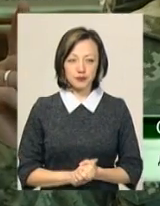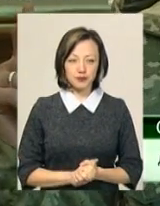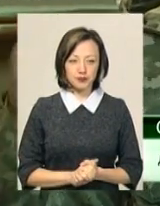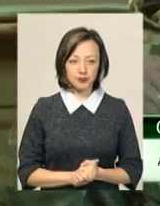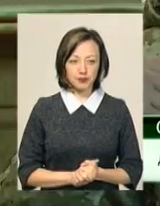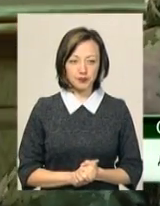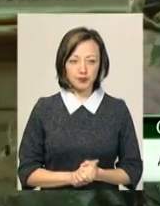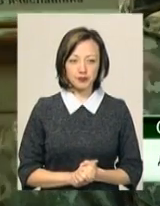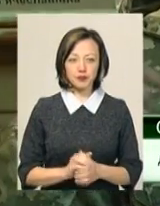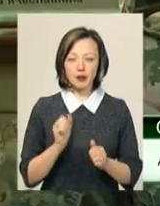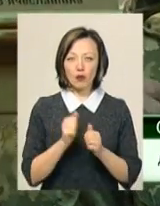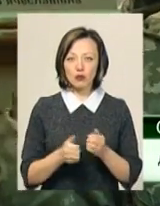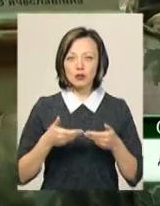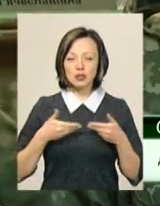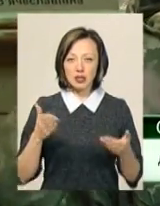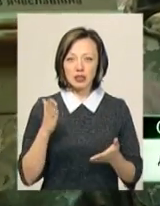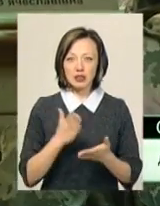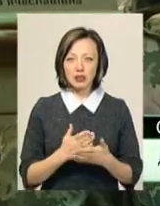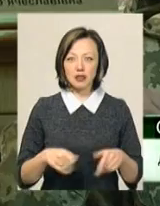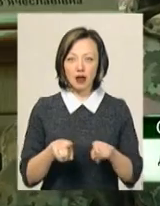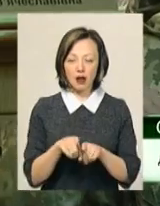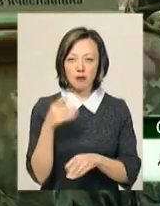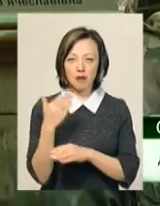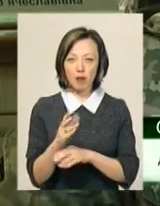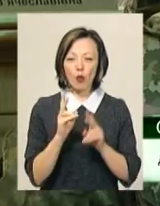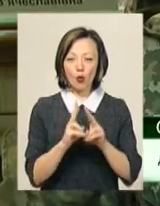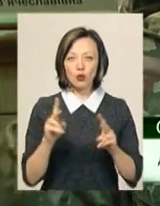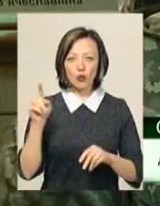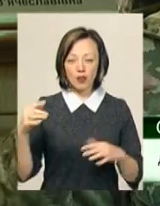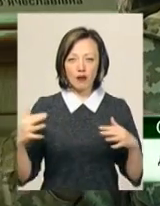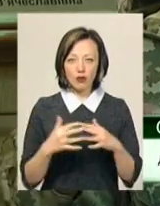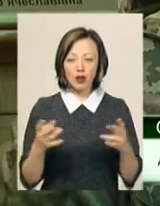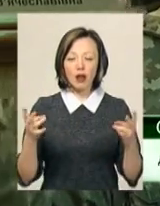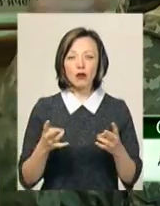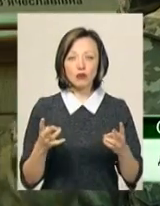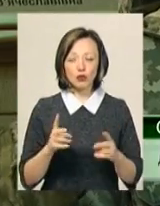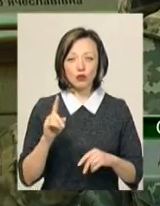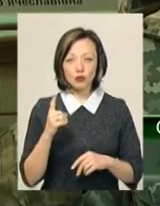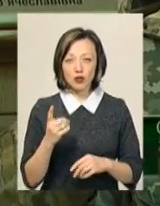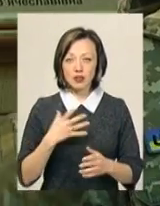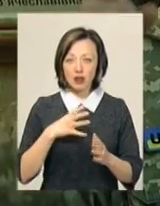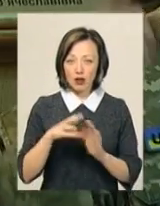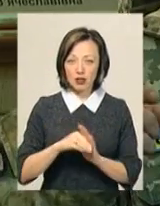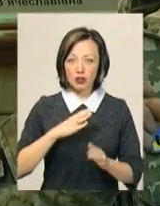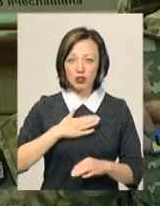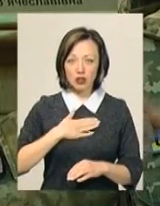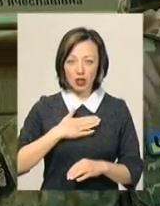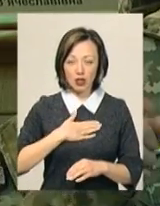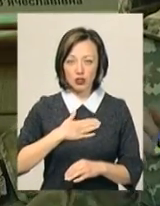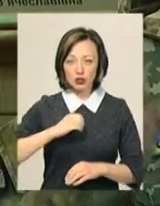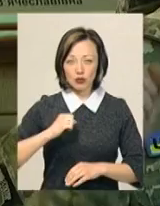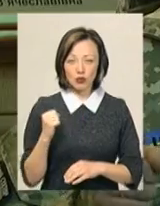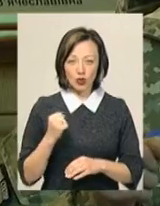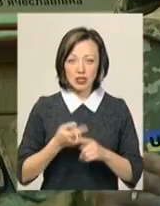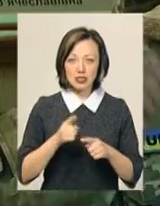з нас є такий прапір, хто на фронті. Для чого? Для того, коли загине наш побратим, під цим прапором його